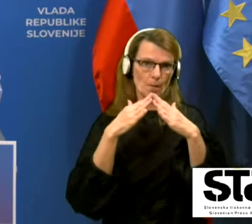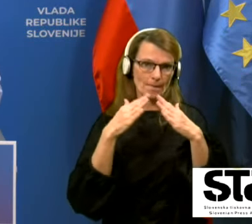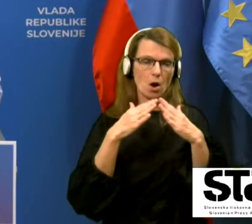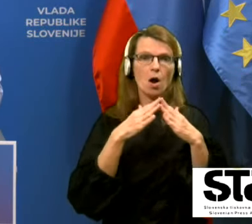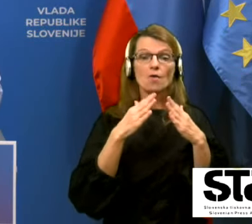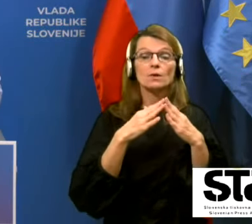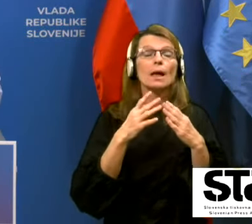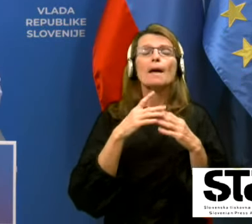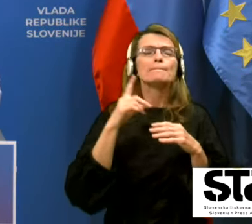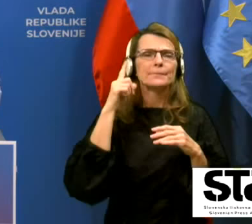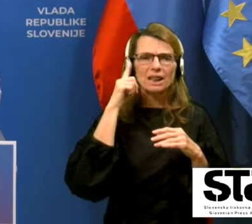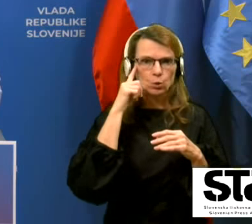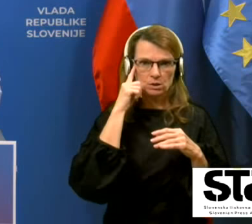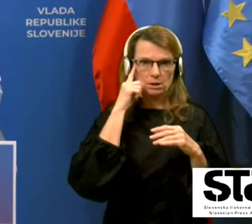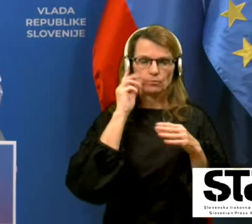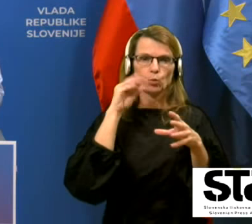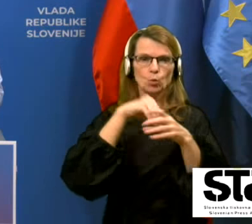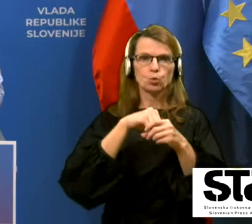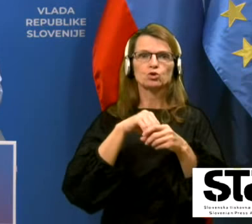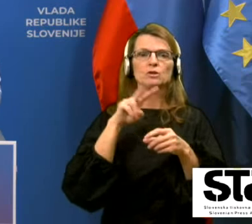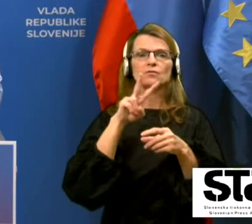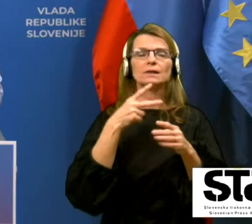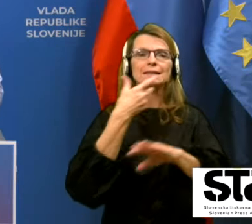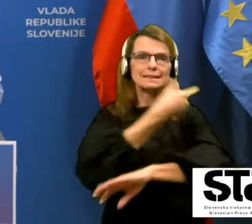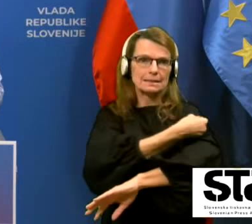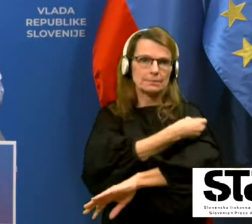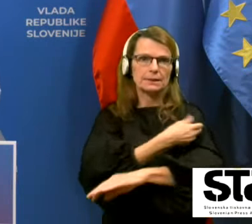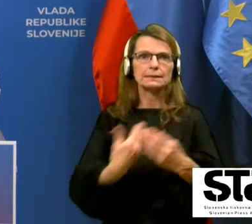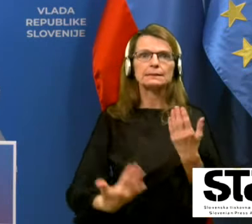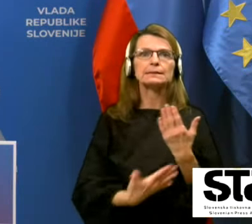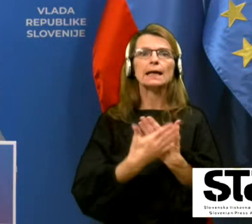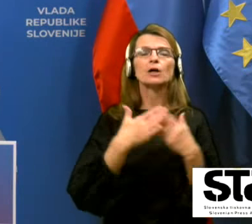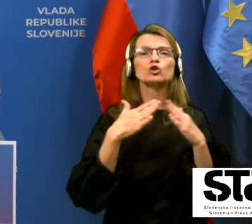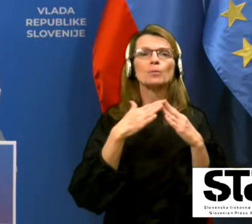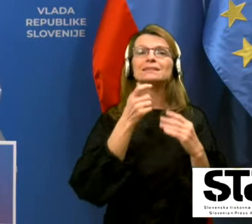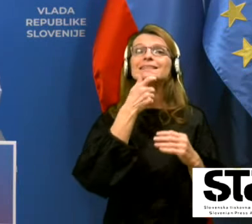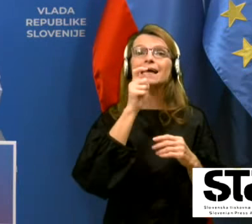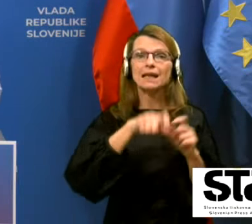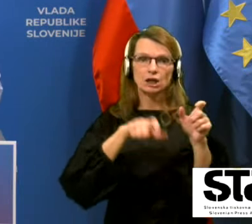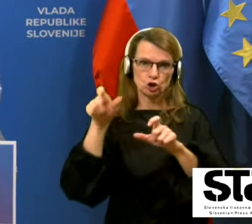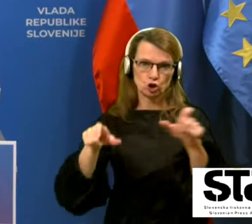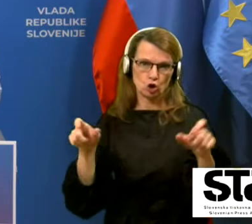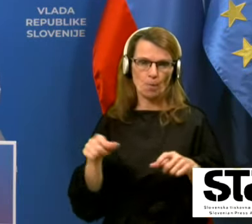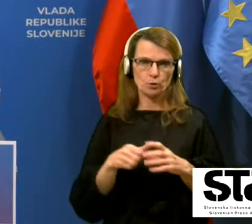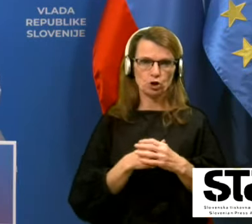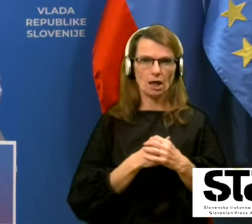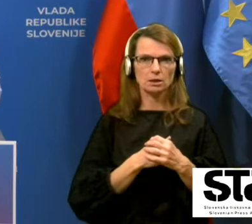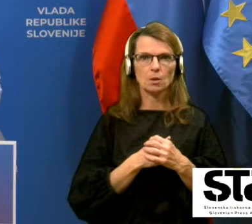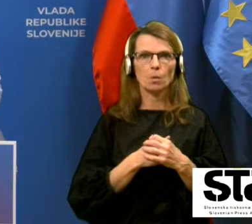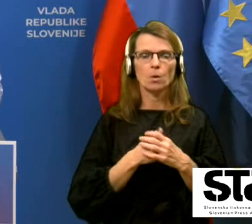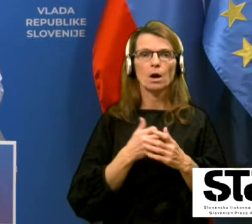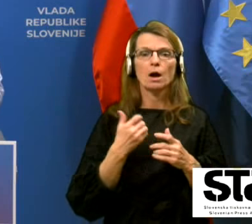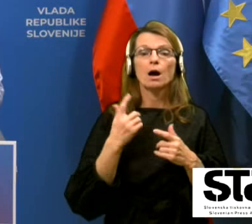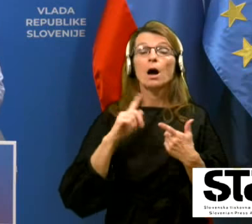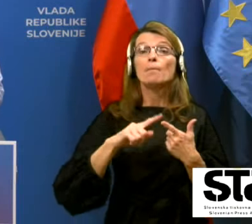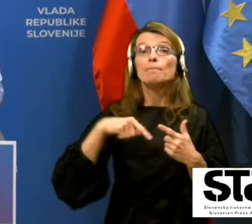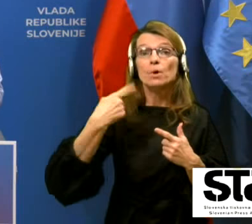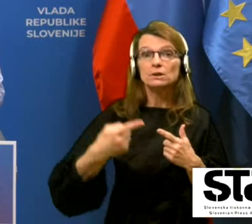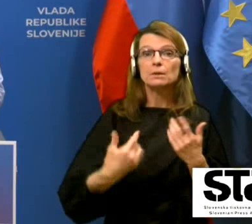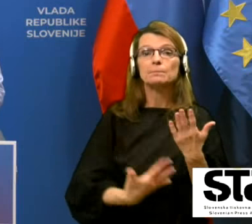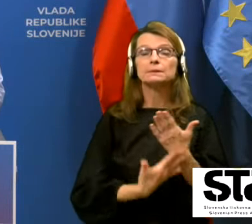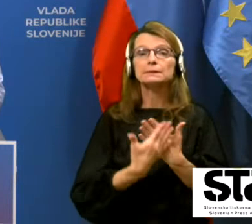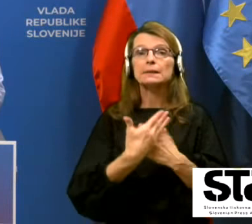predvsem vključeni v cepljenje za domove starejših občanov, potem pa za